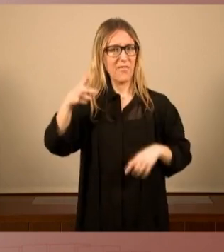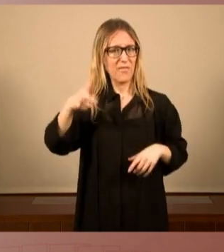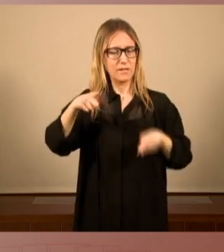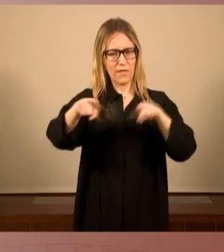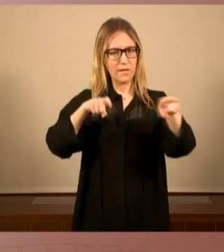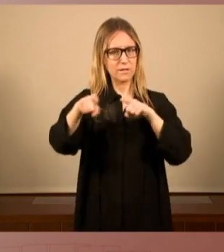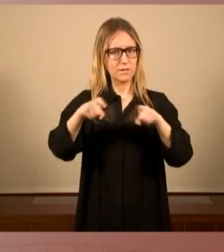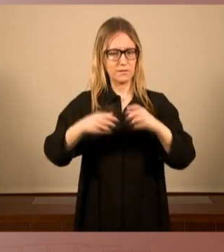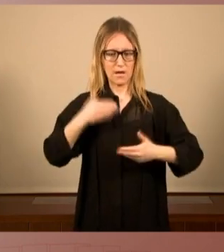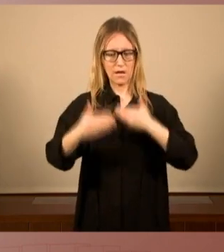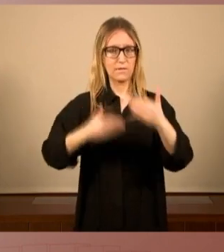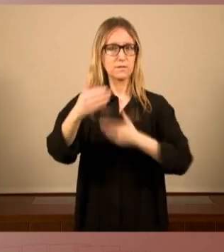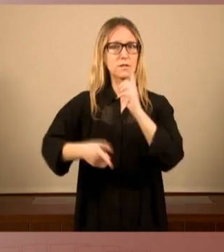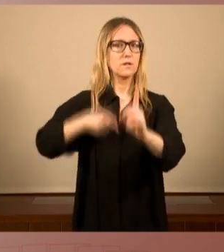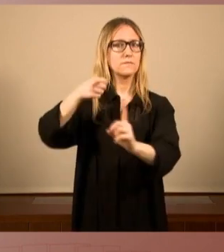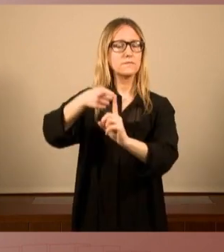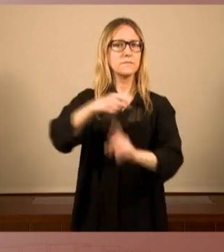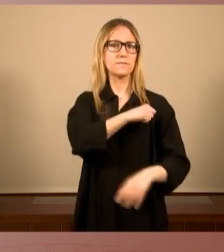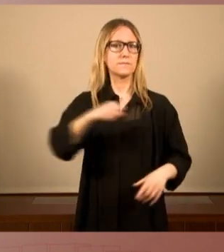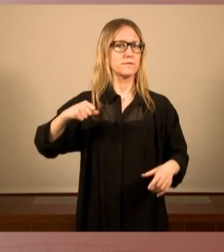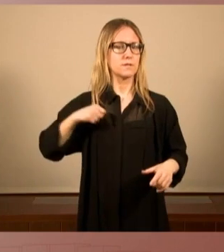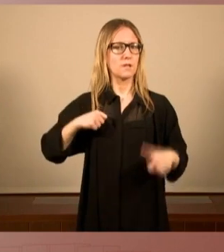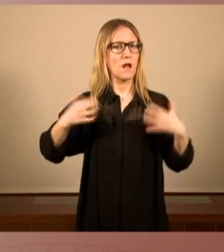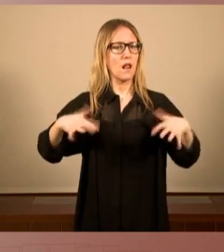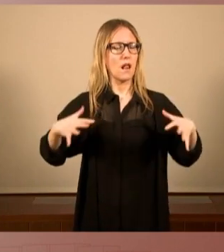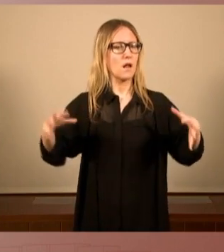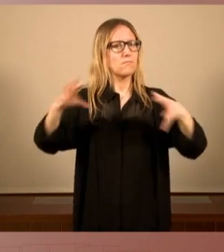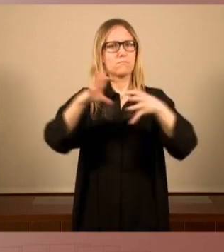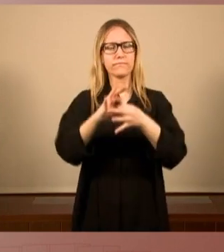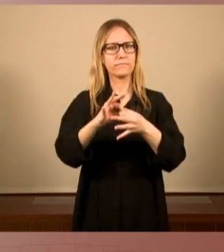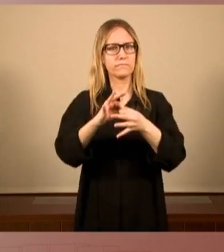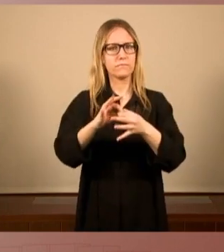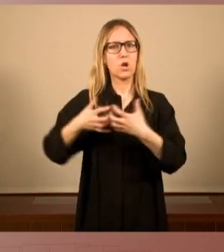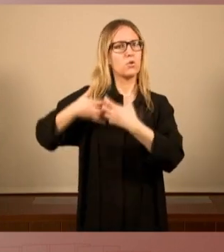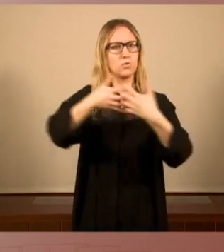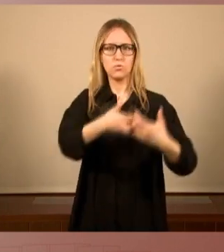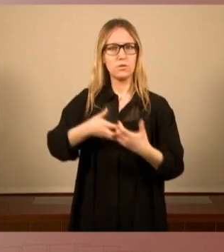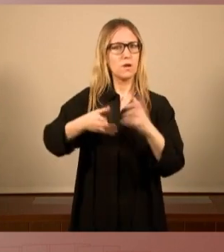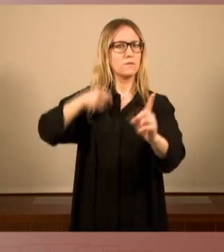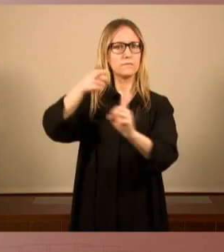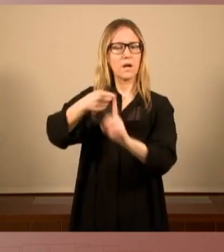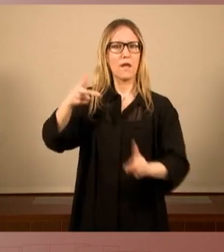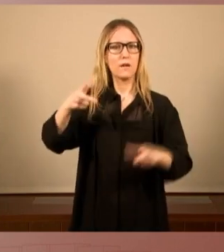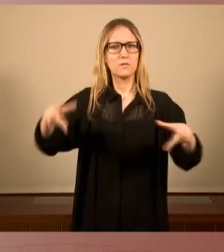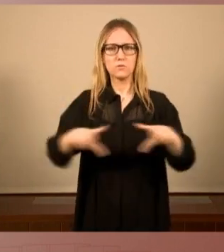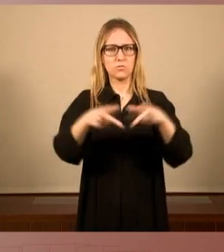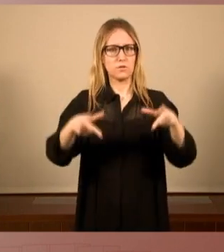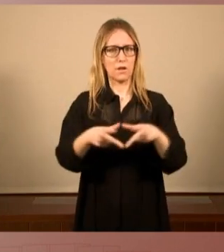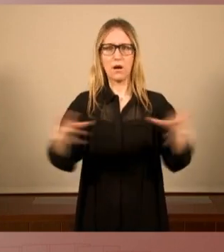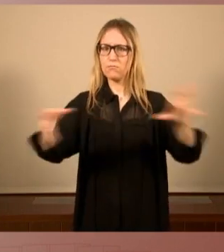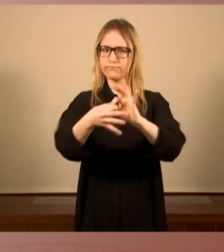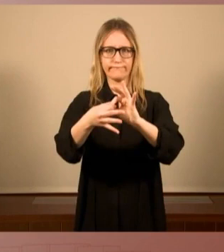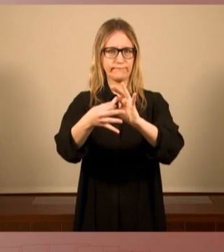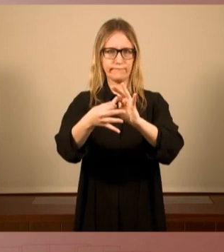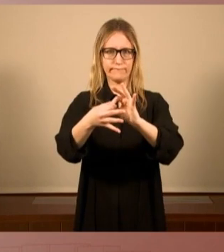'independentisme és inherent al dret a la lluita pels drets socials. No hi pot haver una cosa sense